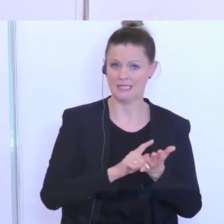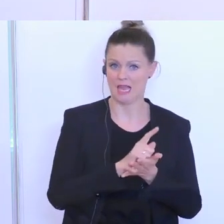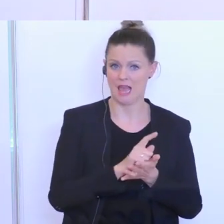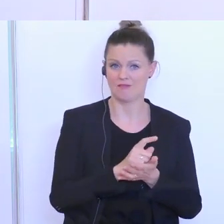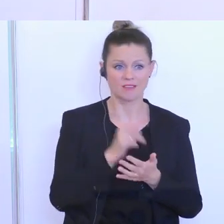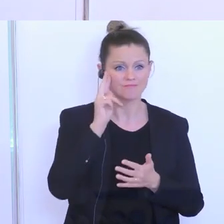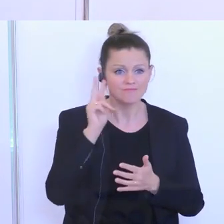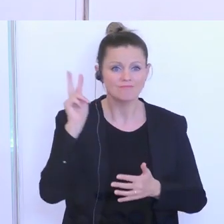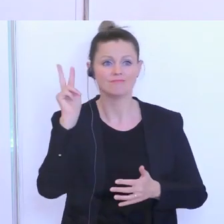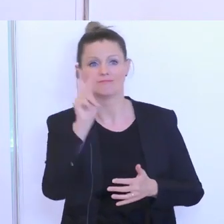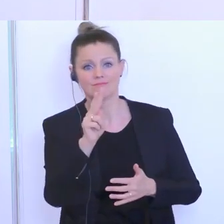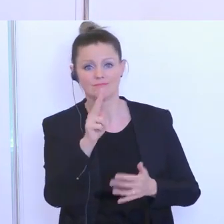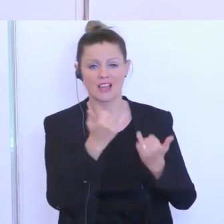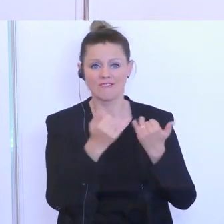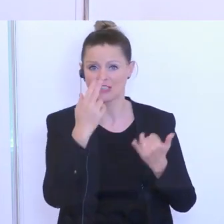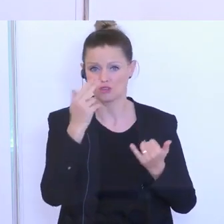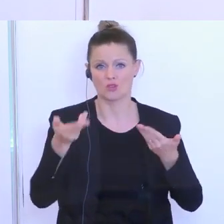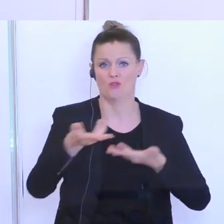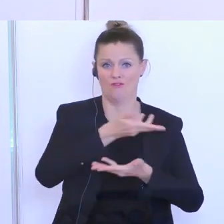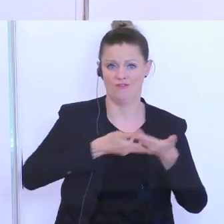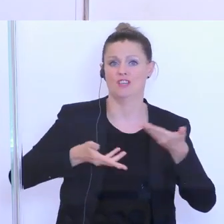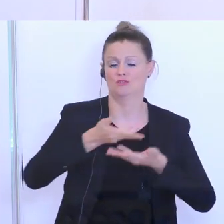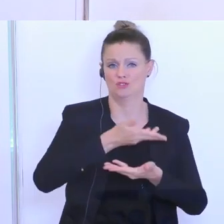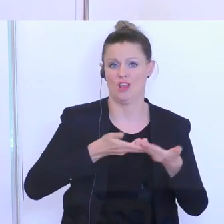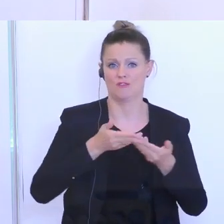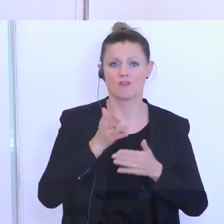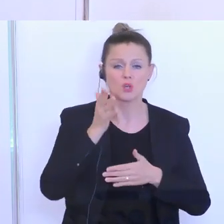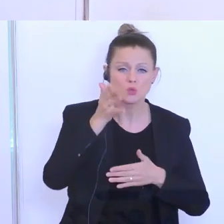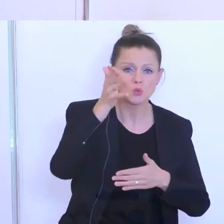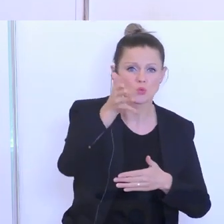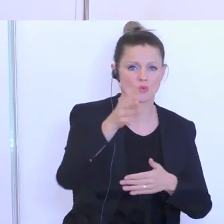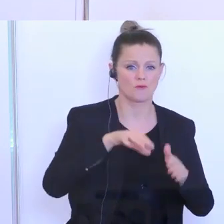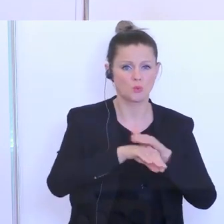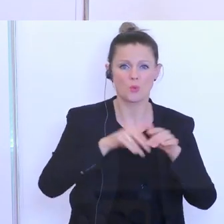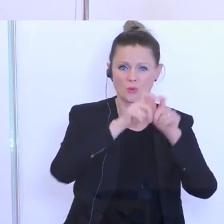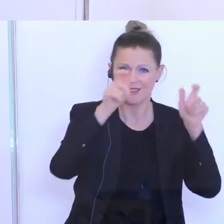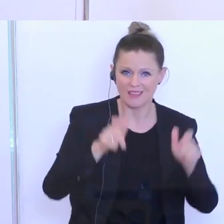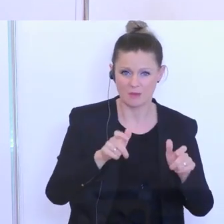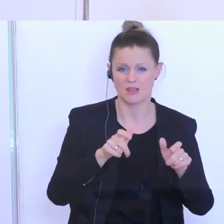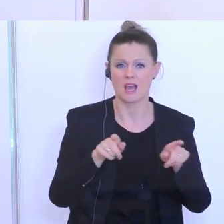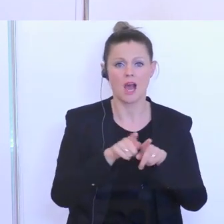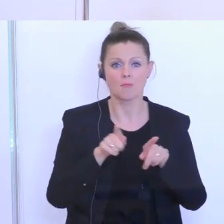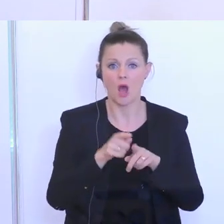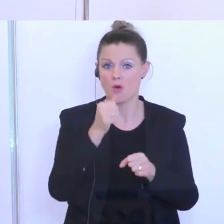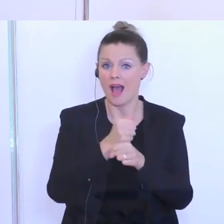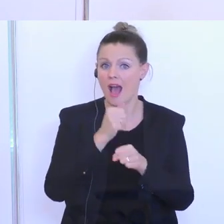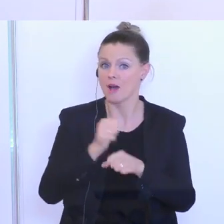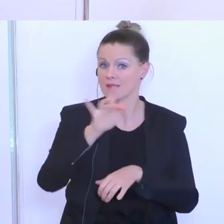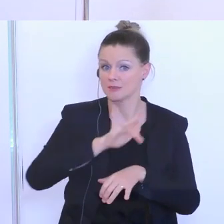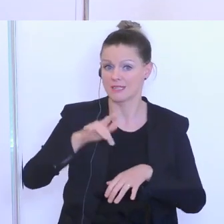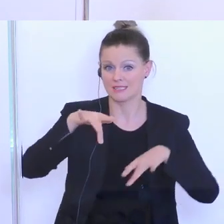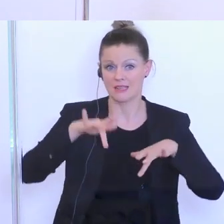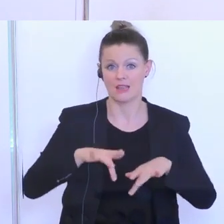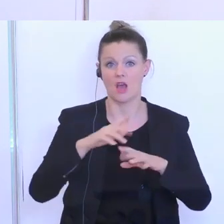geben, eine wirtschaftliche Perspektive zu geben für die Zukunft der Unternehmen und vor allem um Arbeitsplätze in